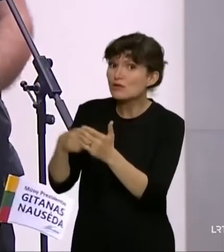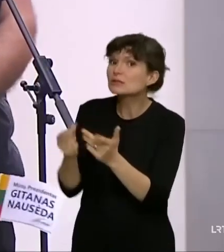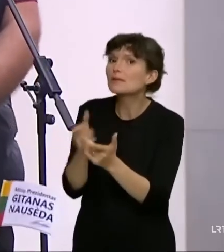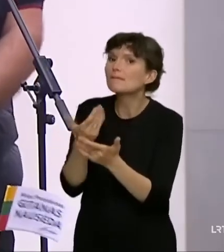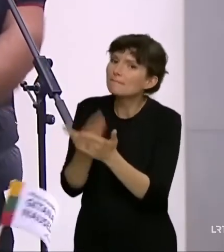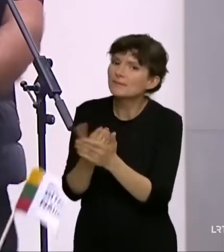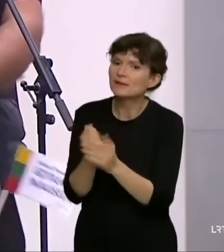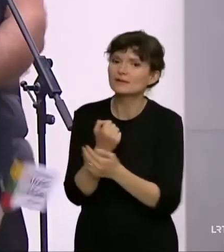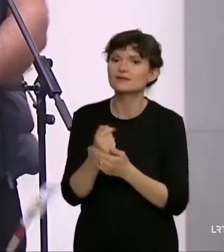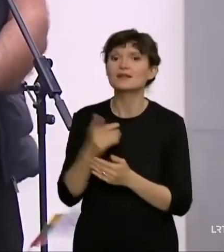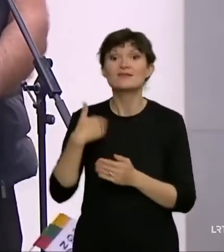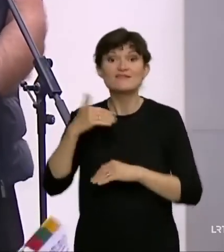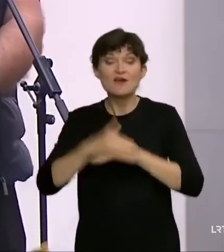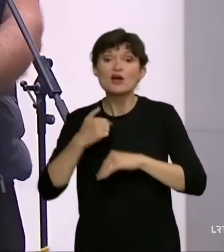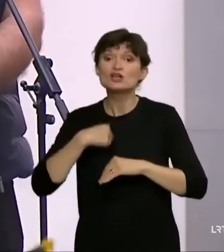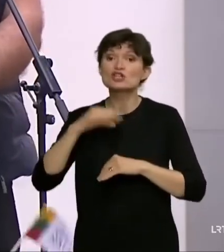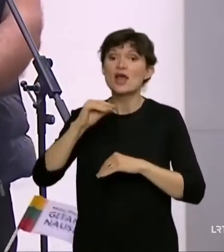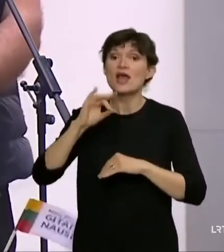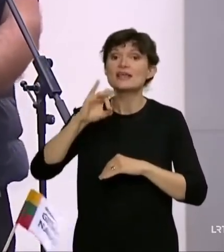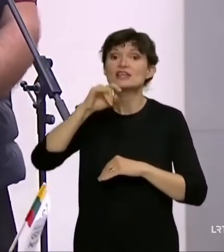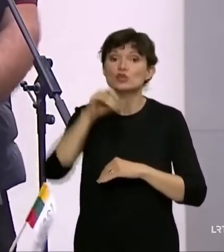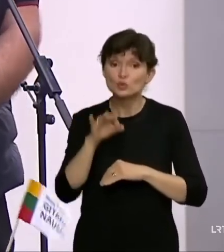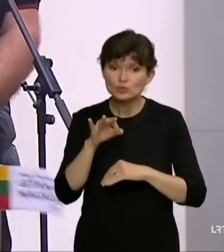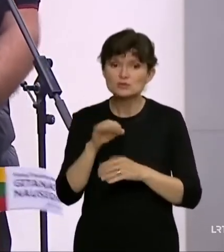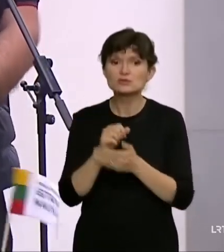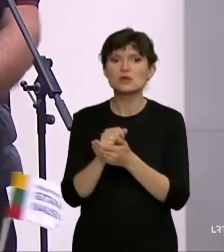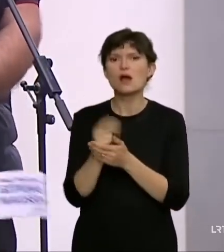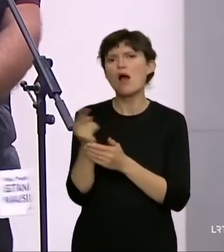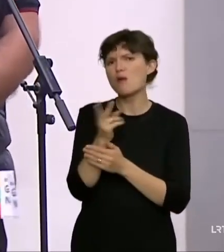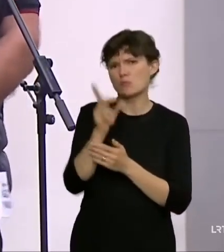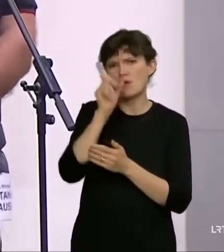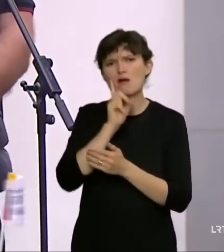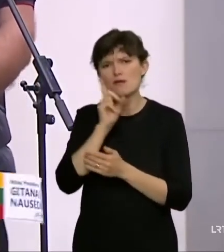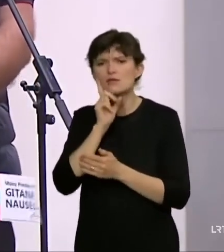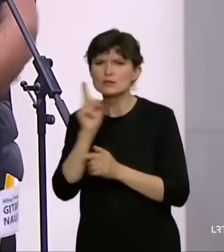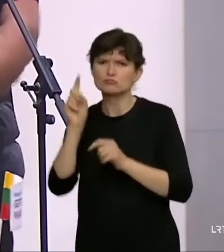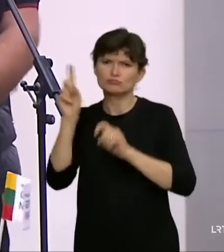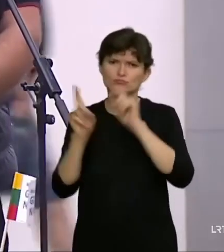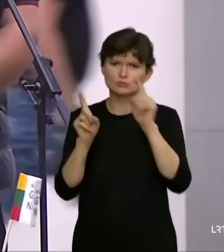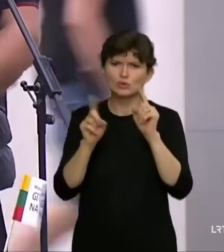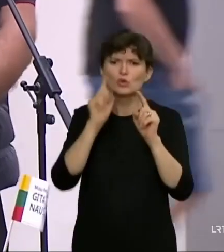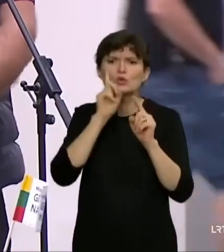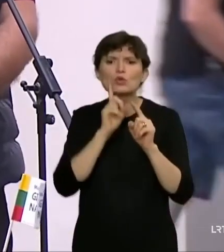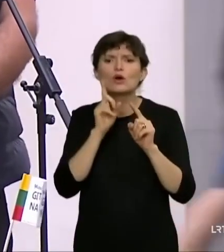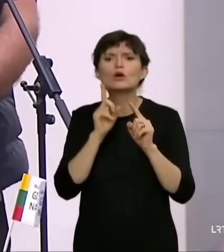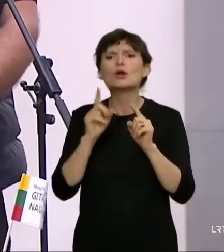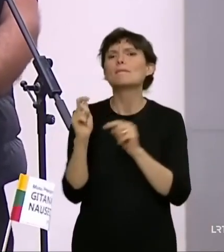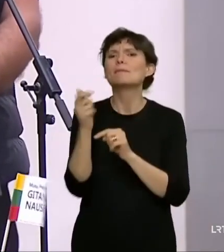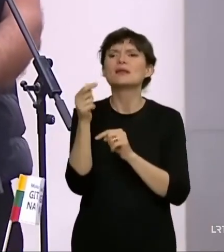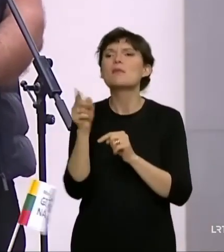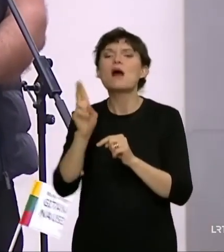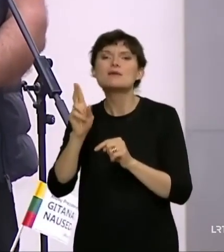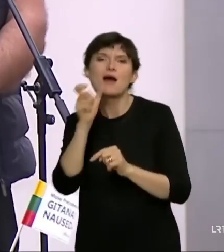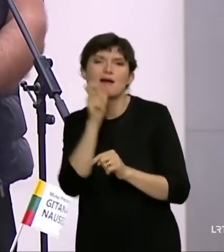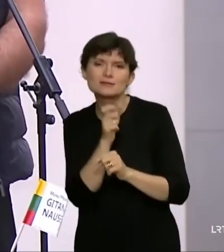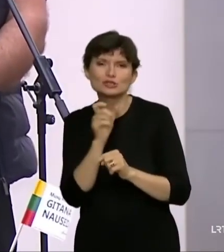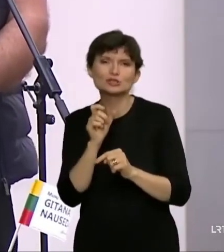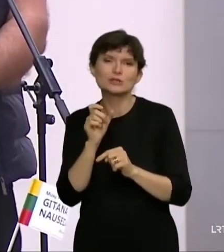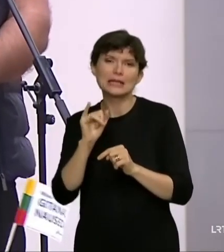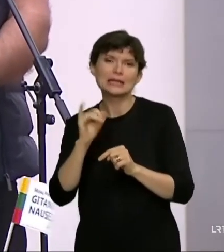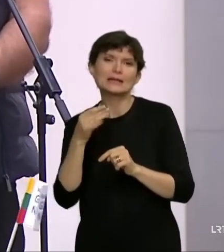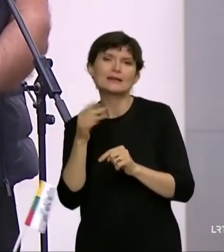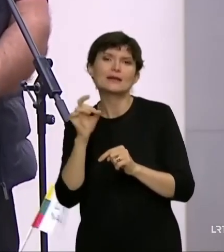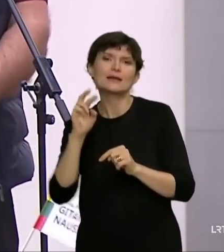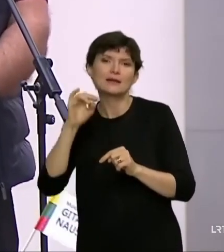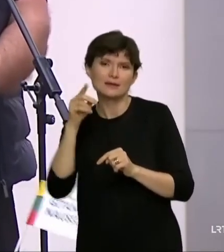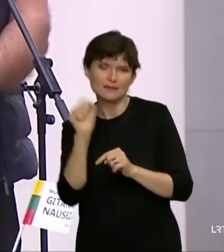Labas vakaras, esu Egidijus, klausimas skirtas abiems kandidatams, pirmenybę skirsiu Ingridai. Man būtų